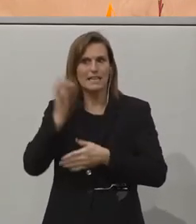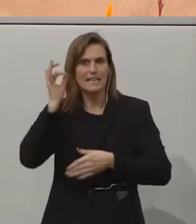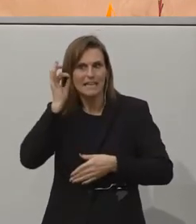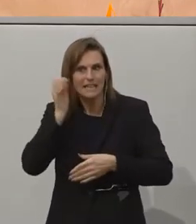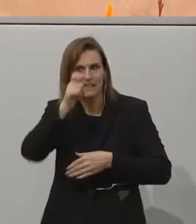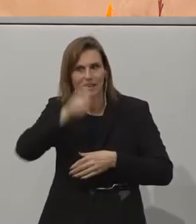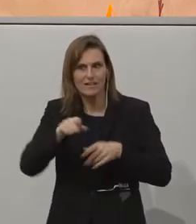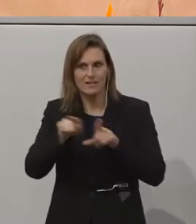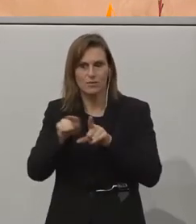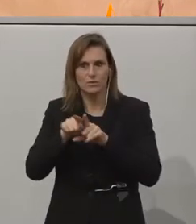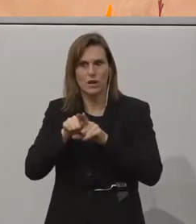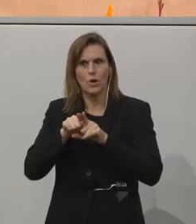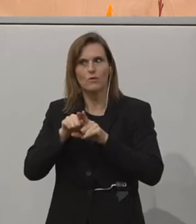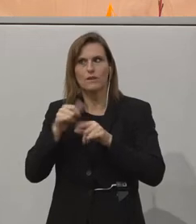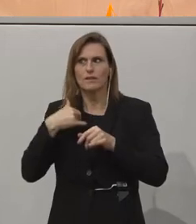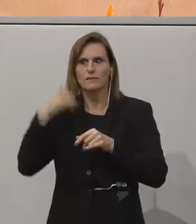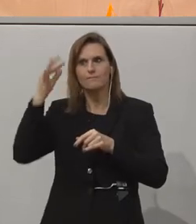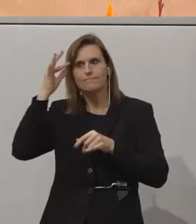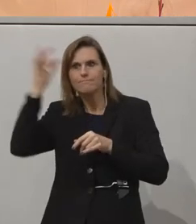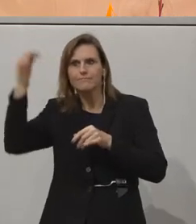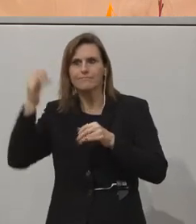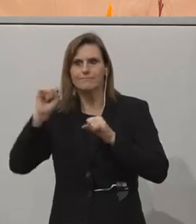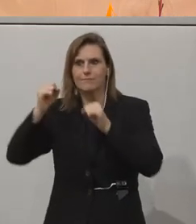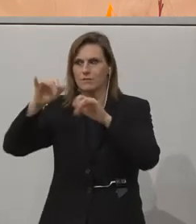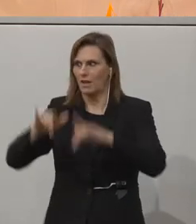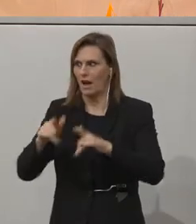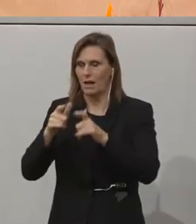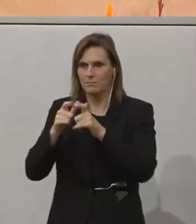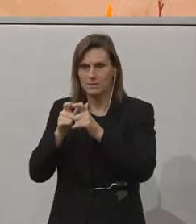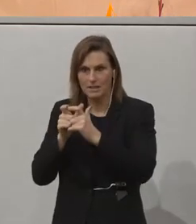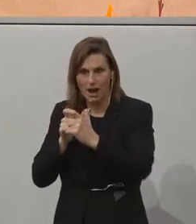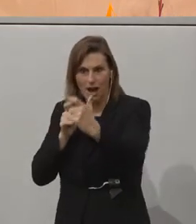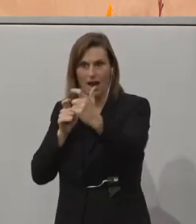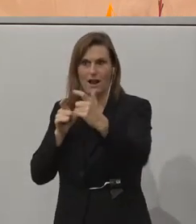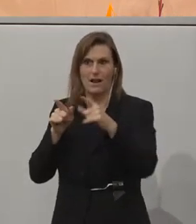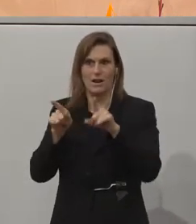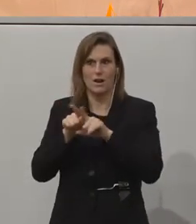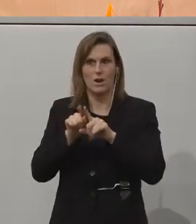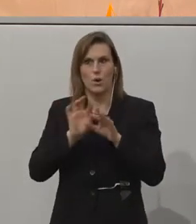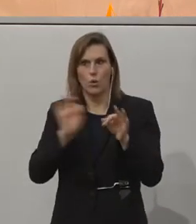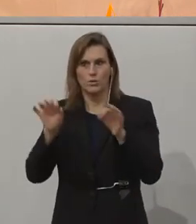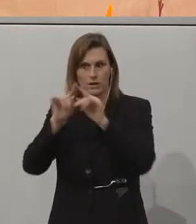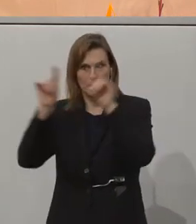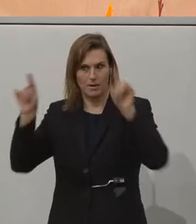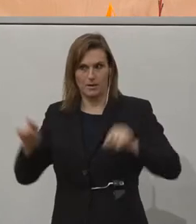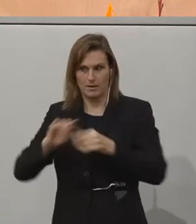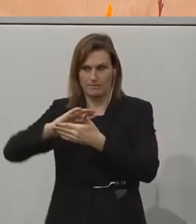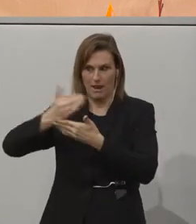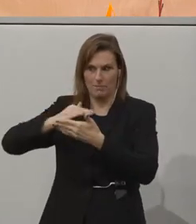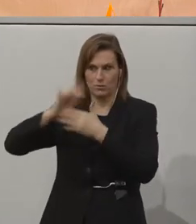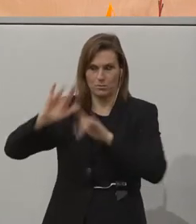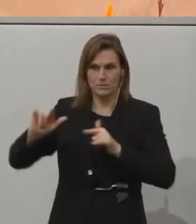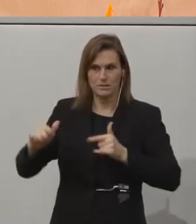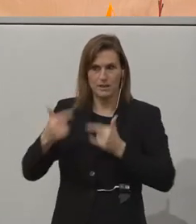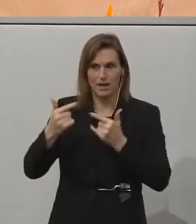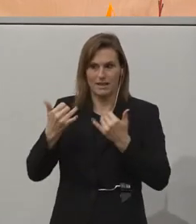Innovatoren hier im großen Plenarsaal beziehungsweise über ihren Bildschirmen, es ist wieder ein